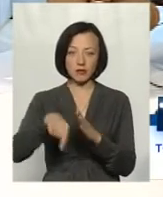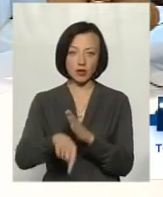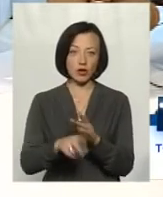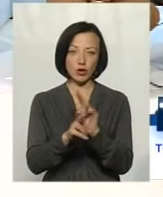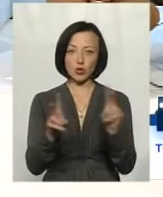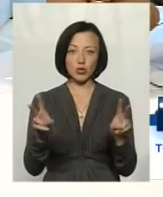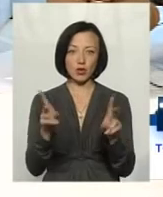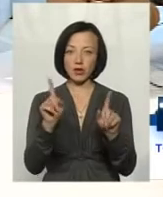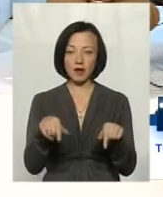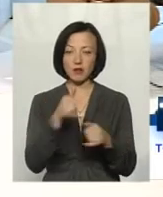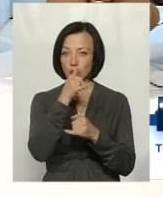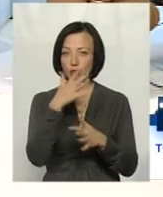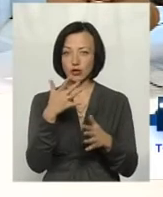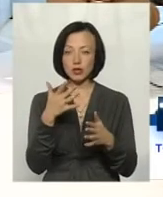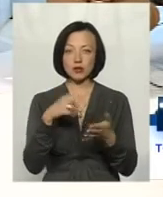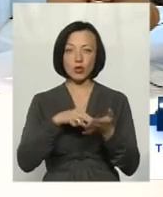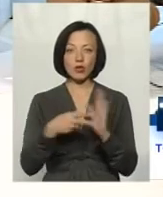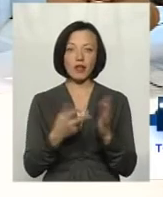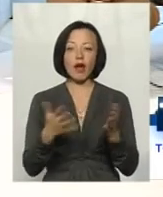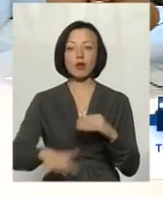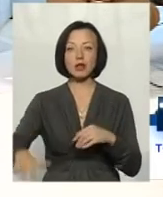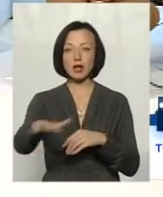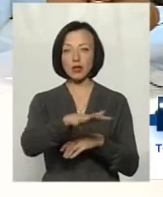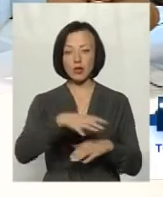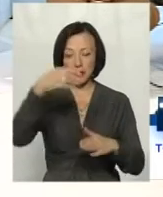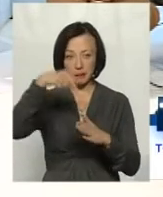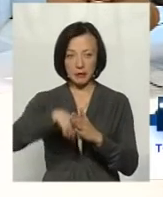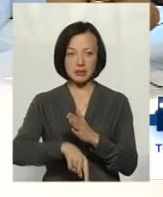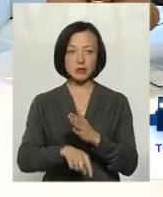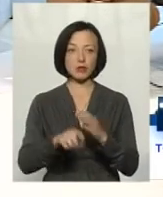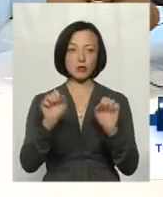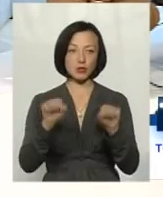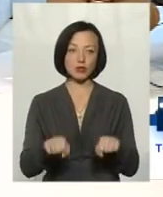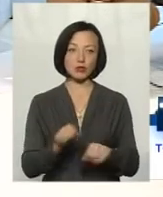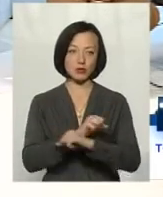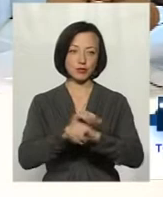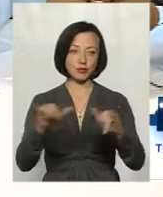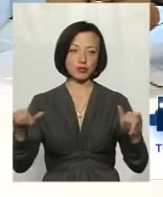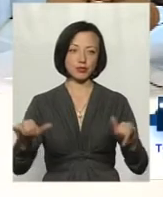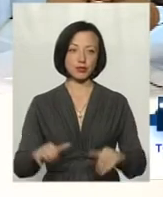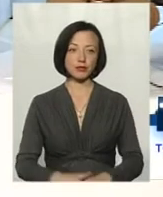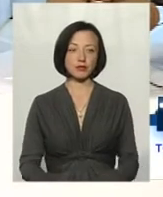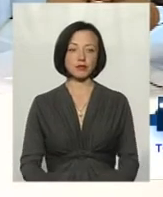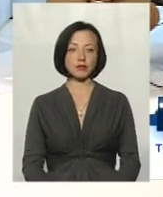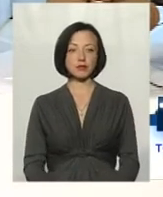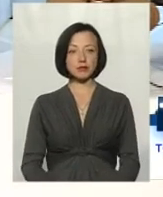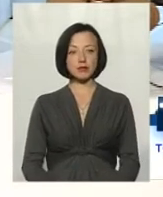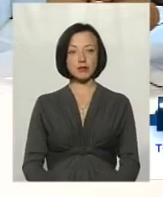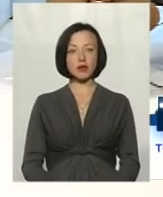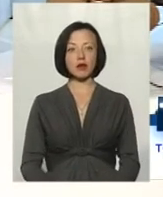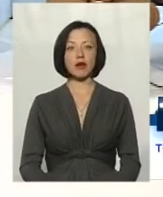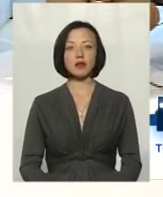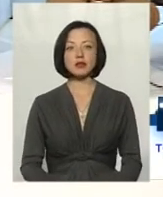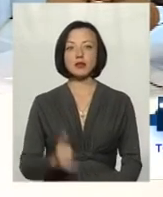І ніхто навіть не може тоді спрогнозувати, на яку територію підземного доносного горизонту вона може бути приширювана. А в нас